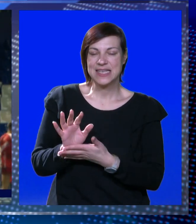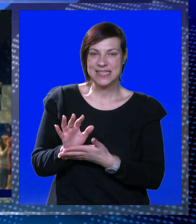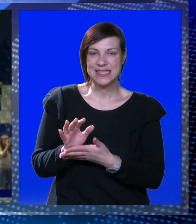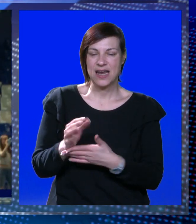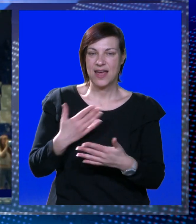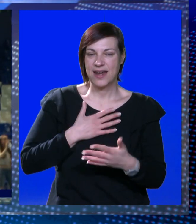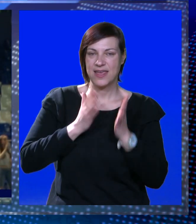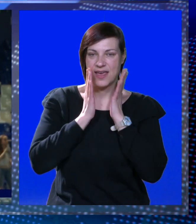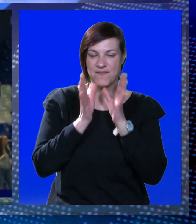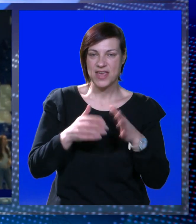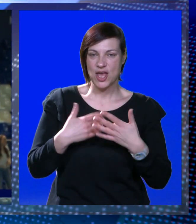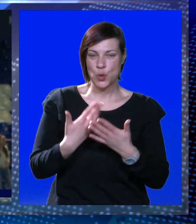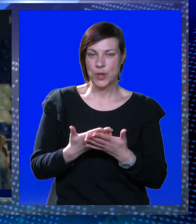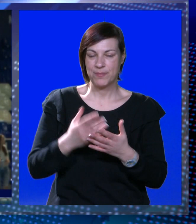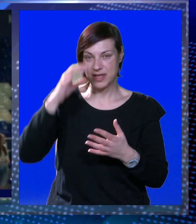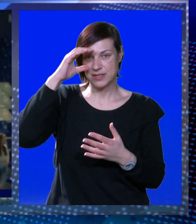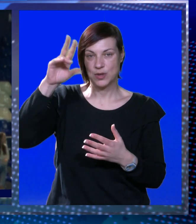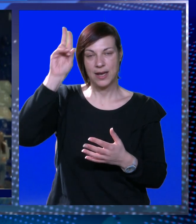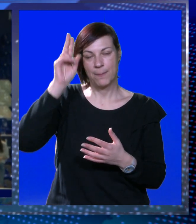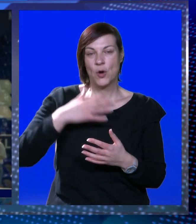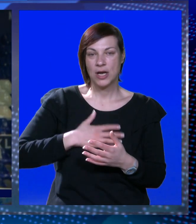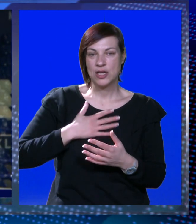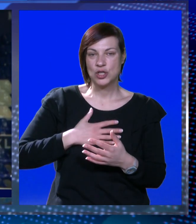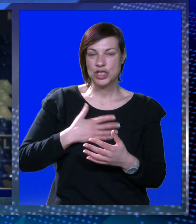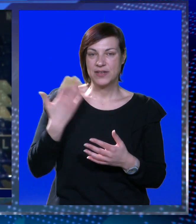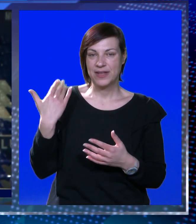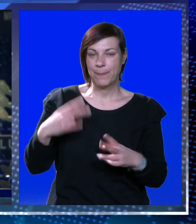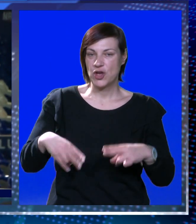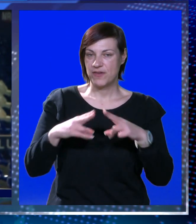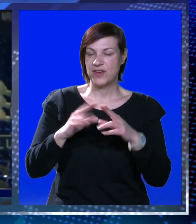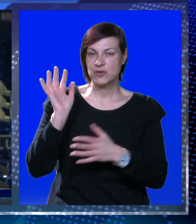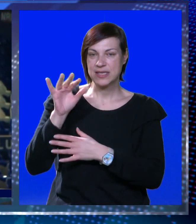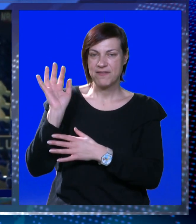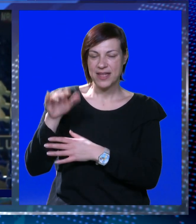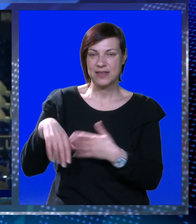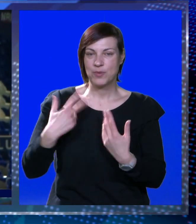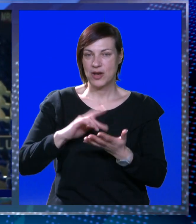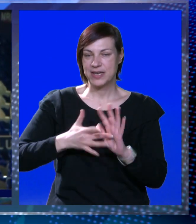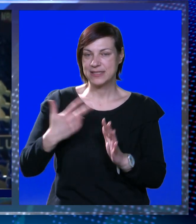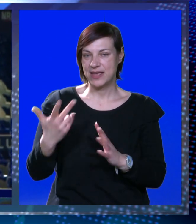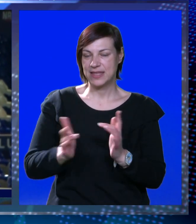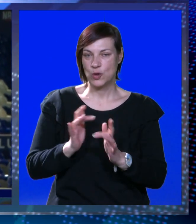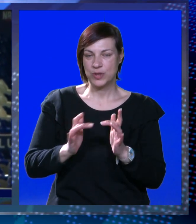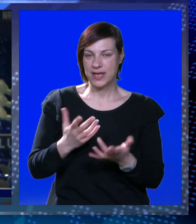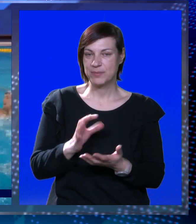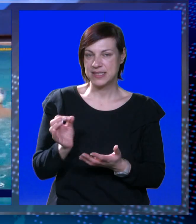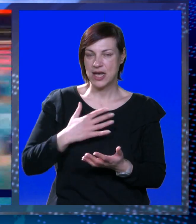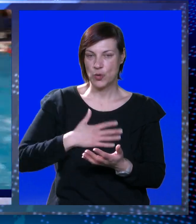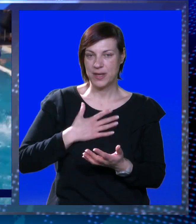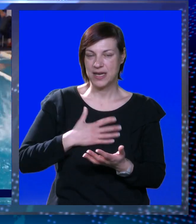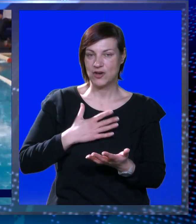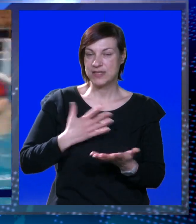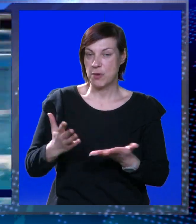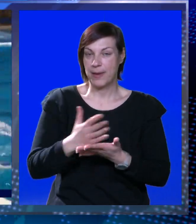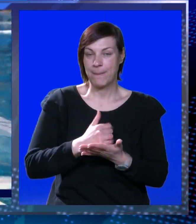strane ja vjerujem da su gledatelji mogli uživati. Bio je i vrhonski vaterpolo na sve tri utakmice. Jako mi je